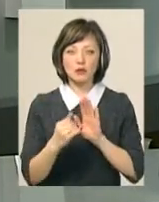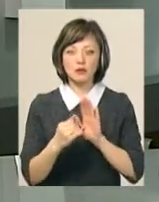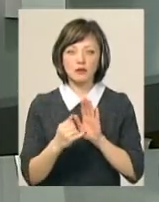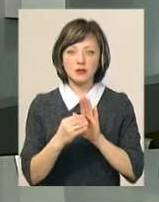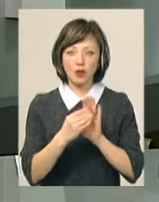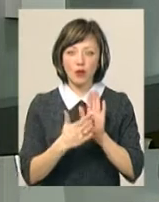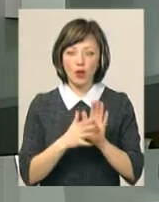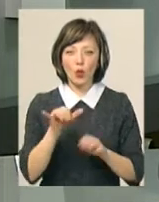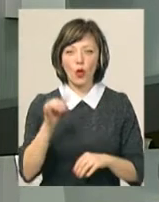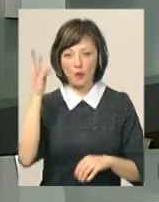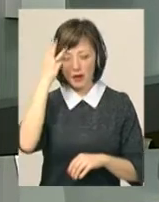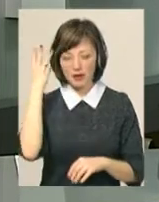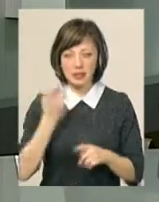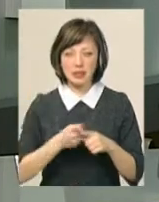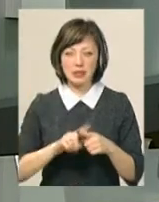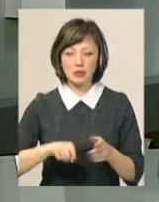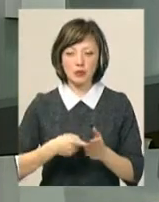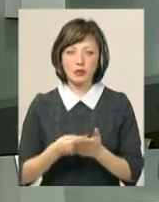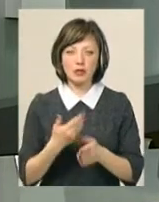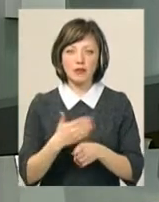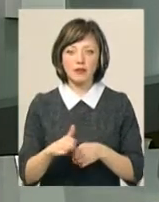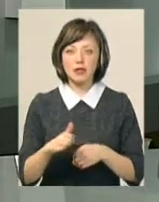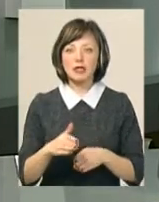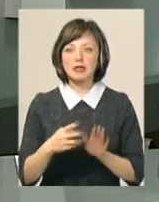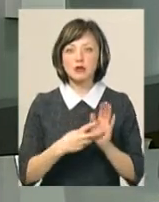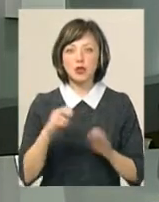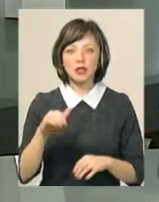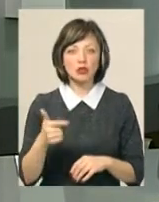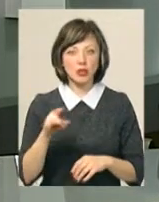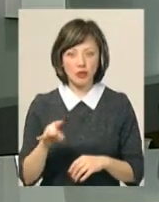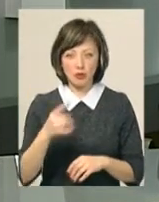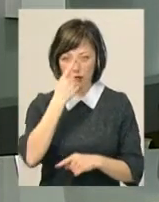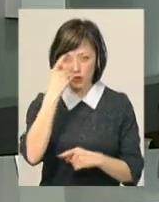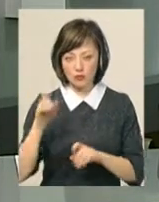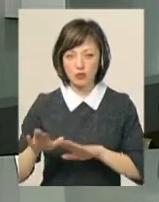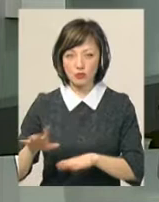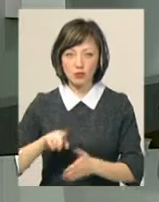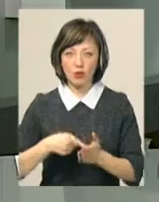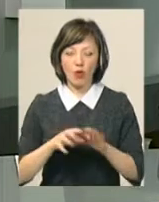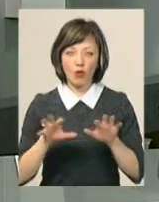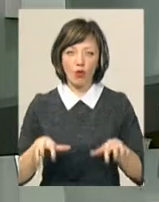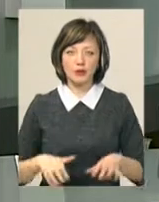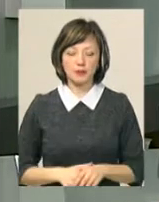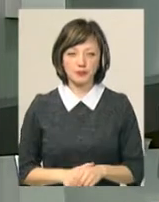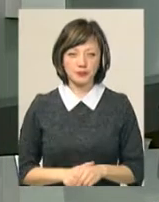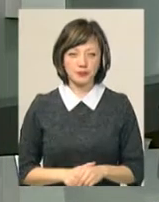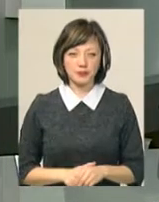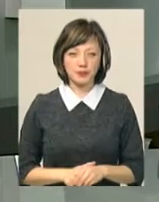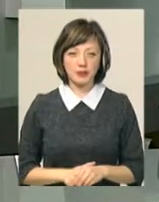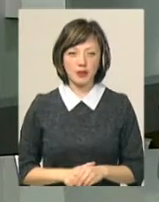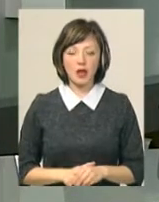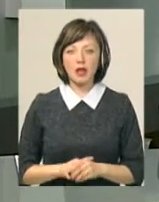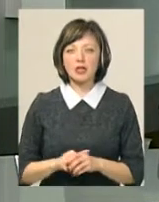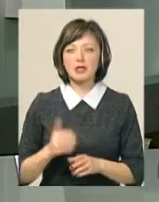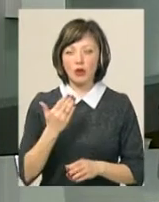Хмельницькому. На це з міського бюджету витратили майже 700 тисяч гривень, повідомив заступник міського голови Андрій Бондаренко. За